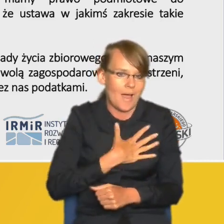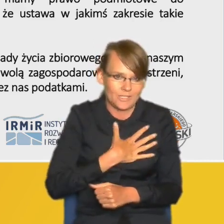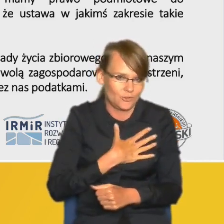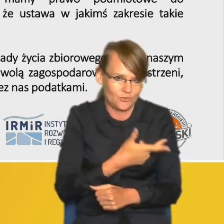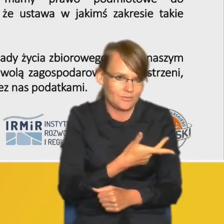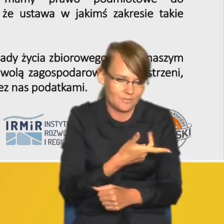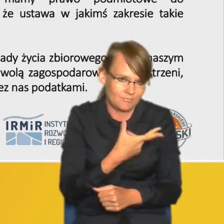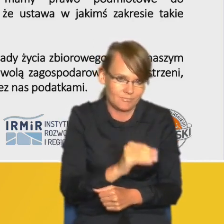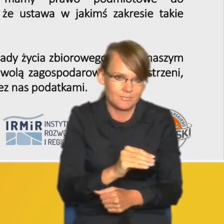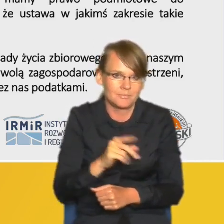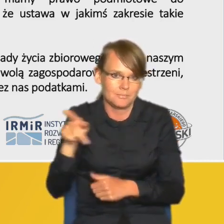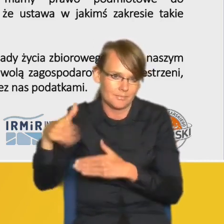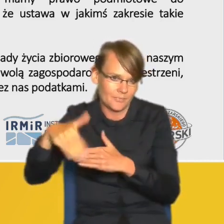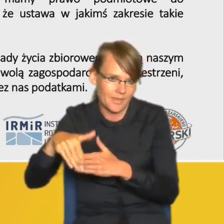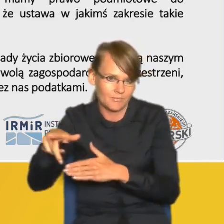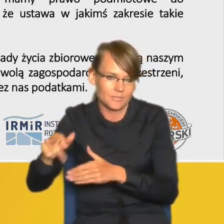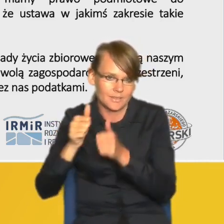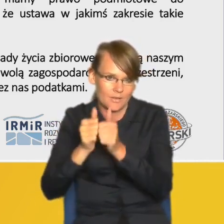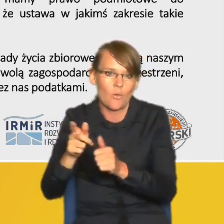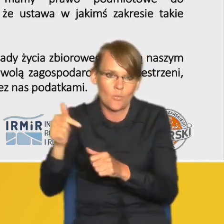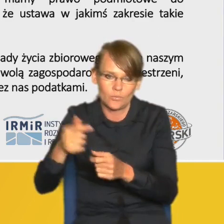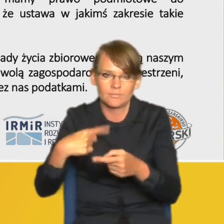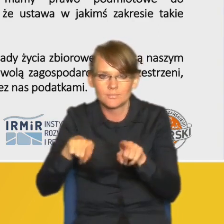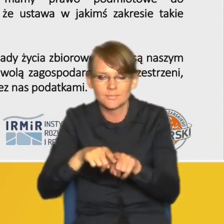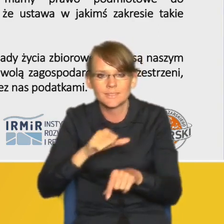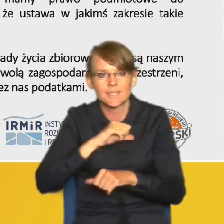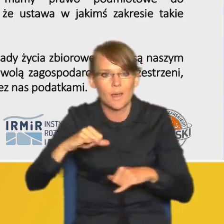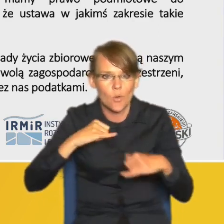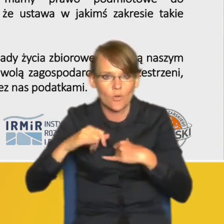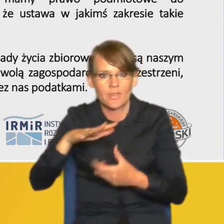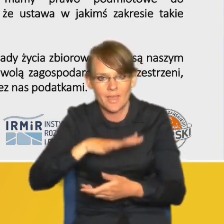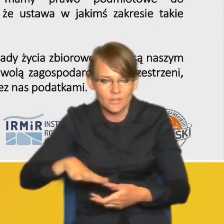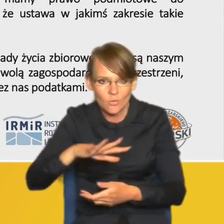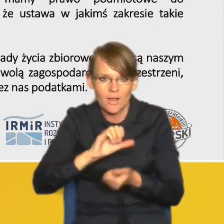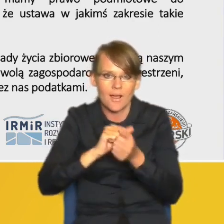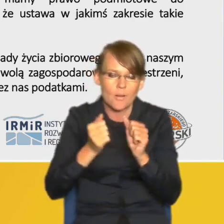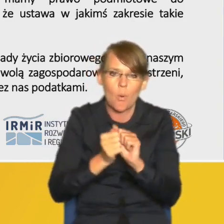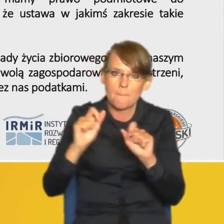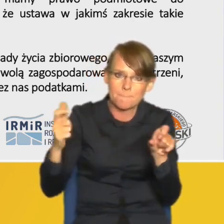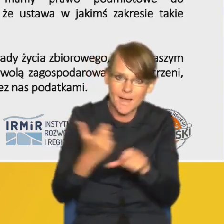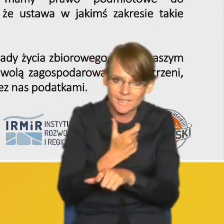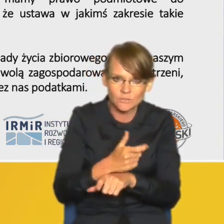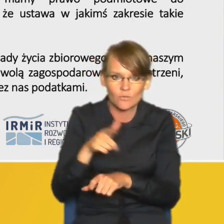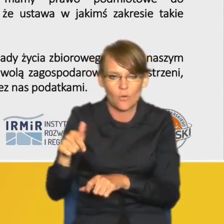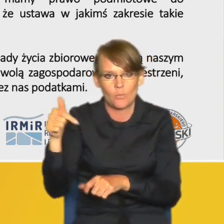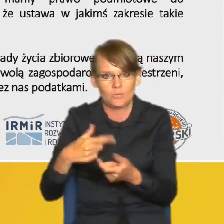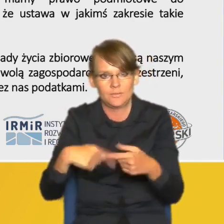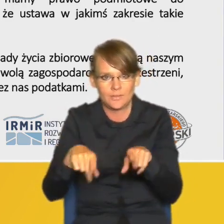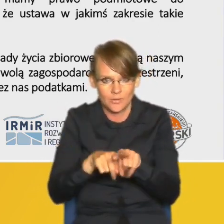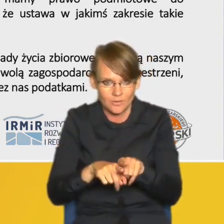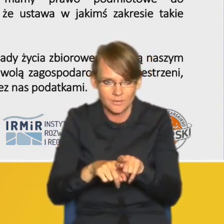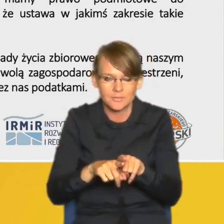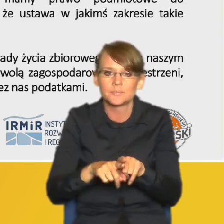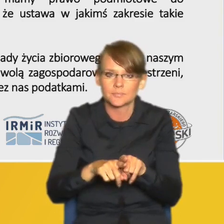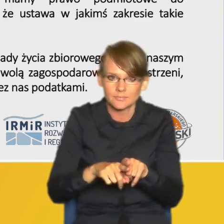nieruchomości które musi być realizowane bądź przez jednostki samorządu terytorialnego bądź przez państwo i tutaj uzasadnieniem takiego